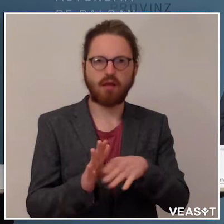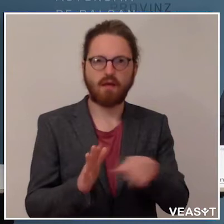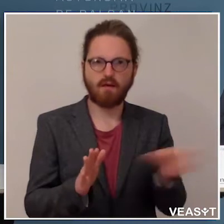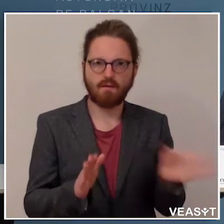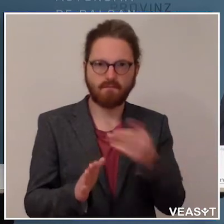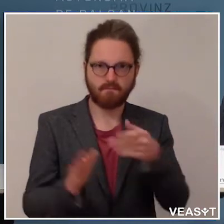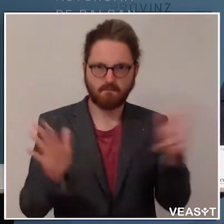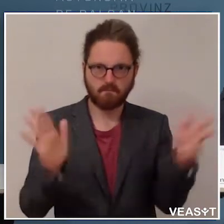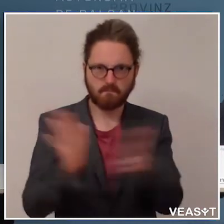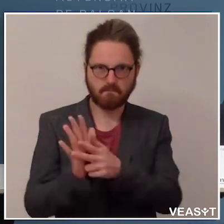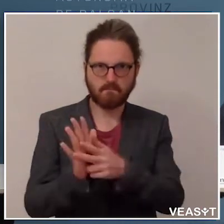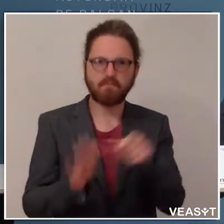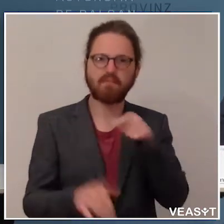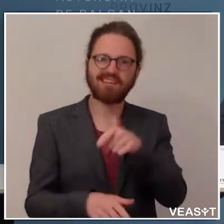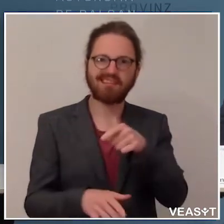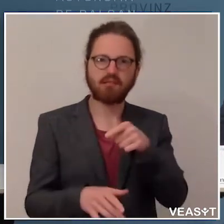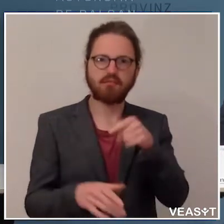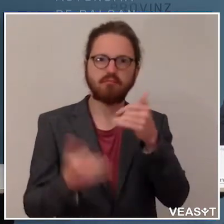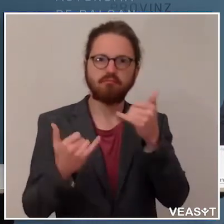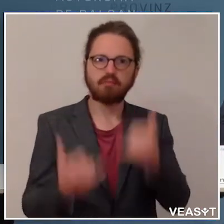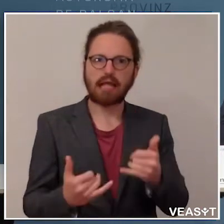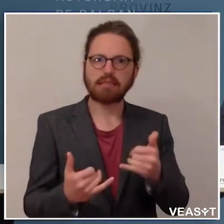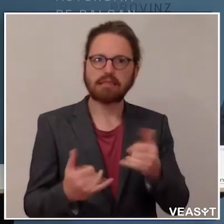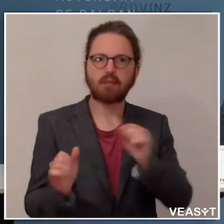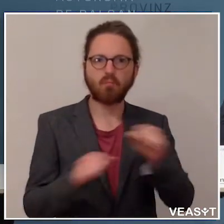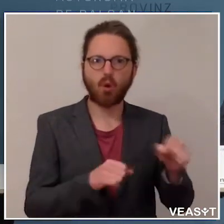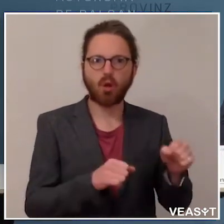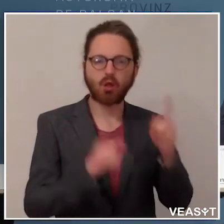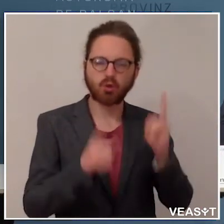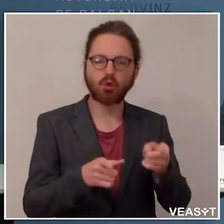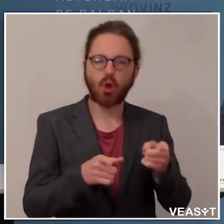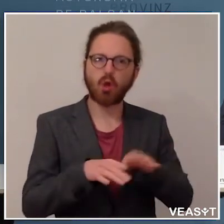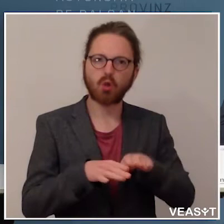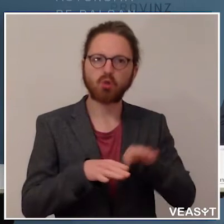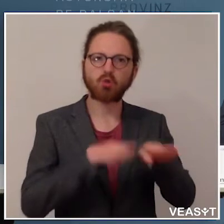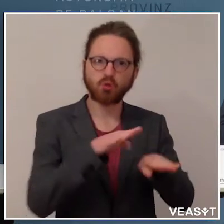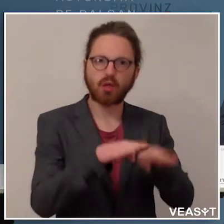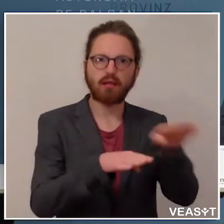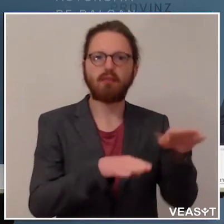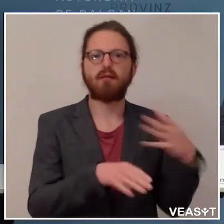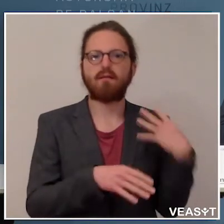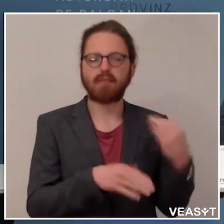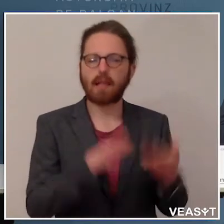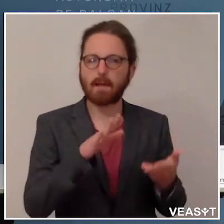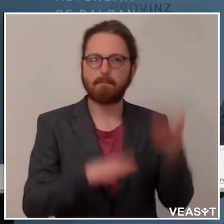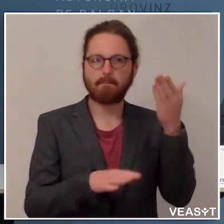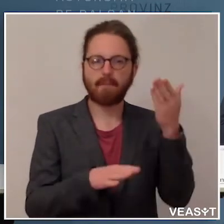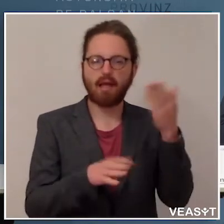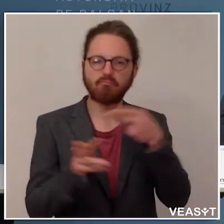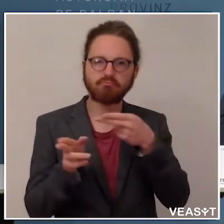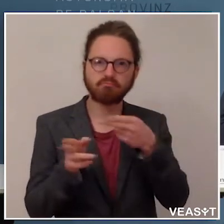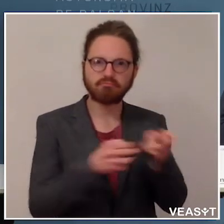ein Gesetz, das jetzt ermöglichen soll, schrittweise wieder mehr in Richtung